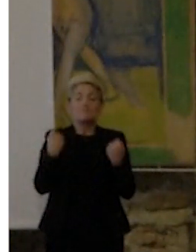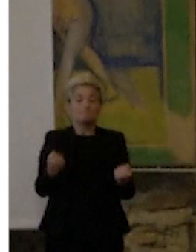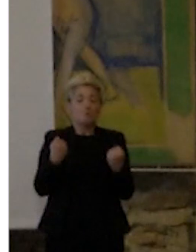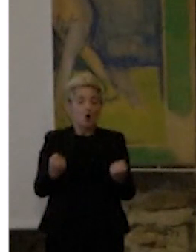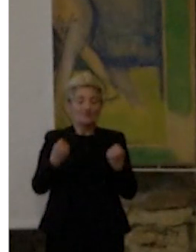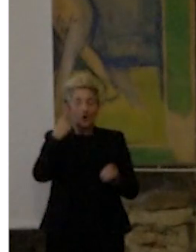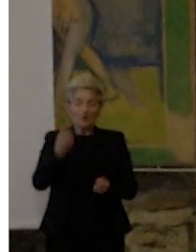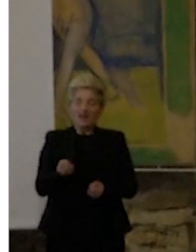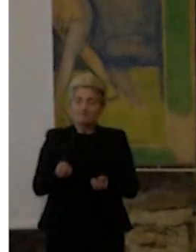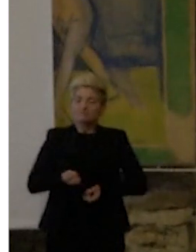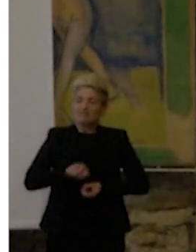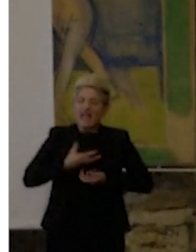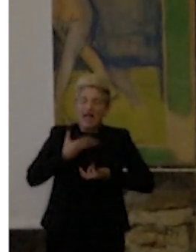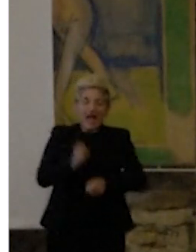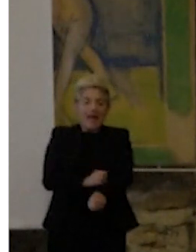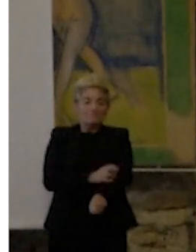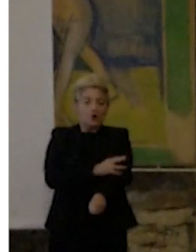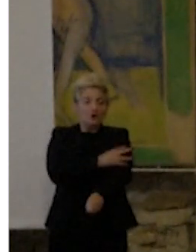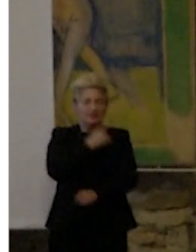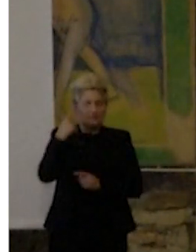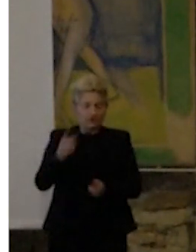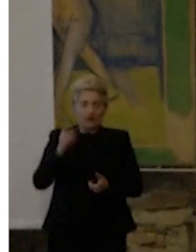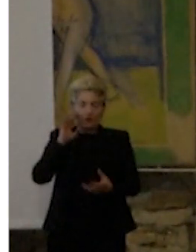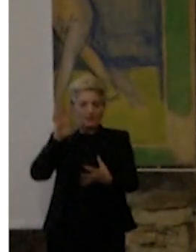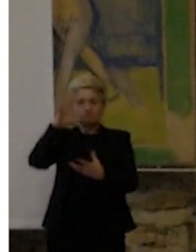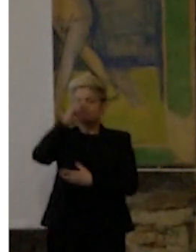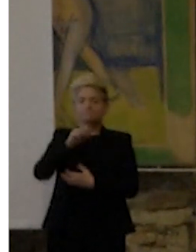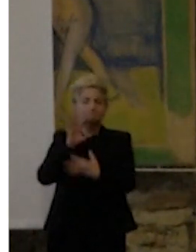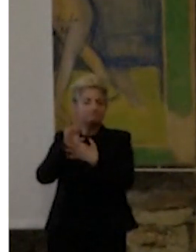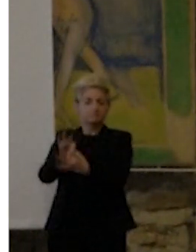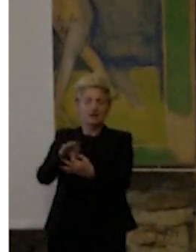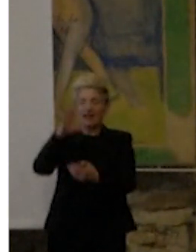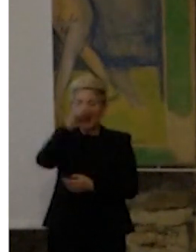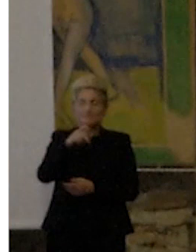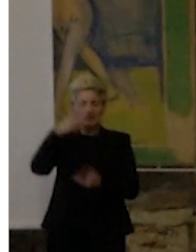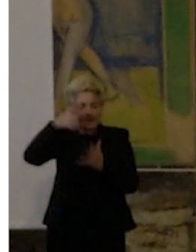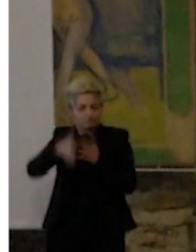canale delle emotività per arrivare a conoscere e comprendere determinate cose.